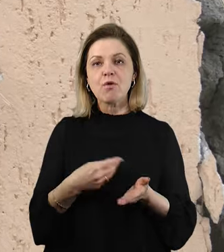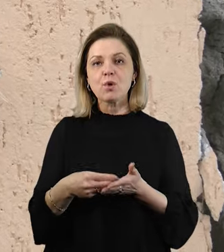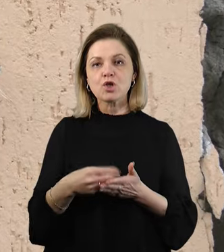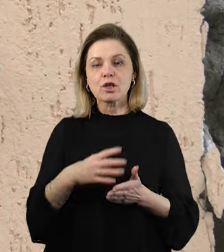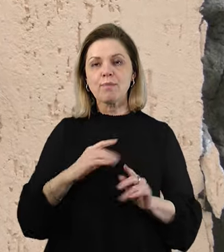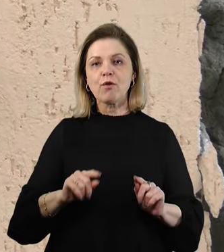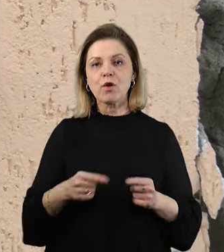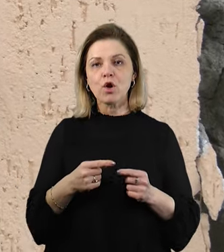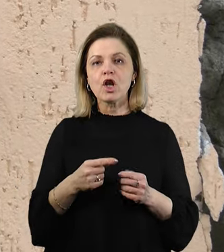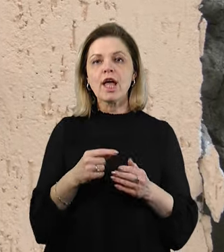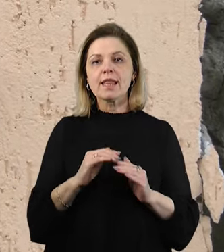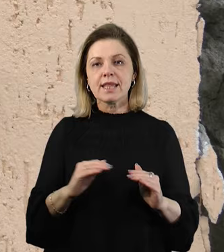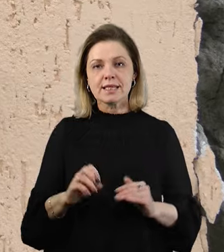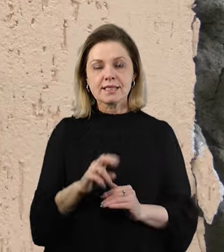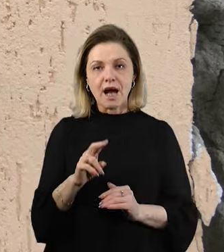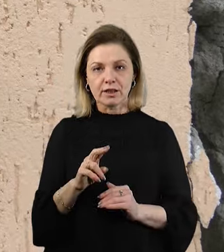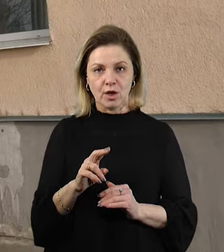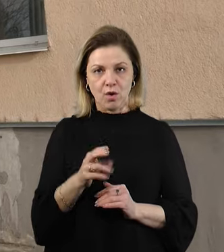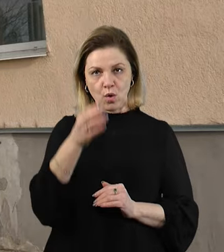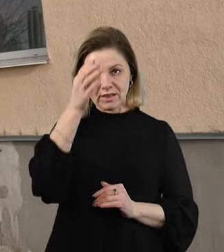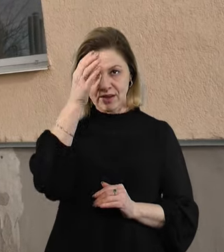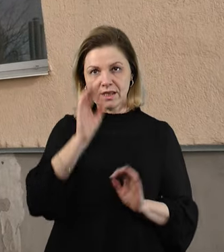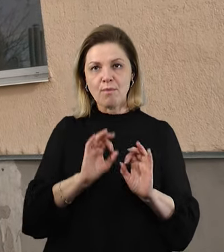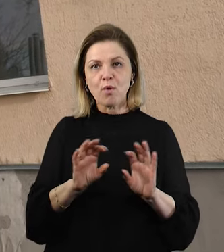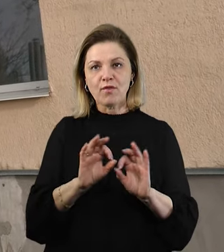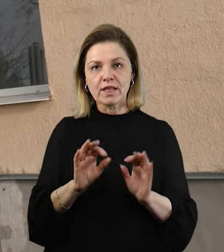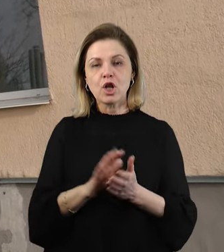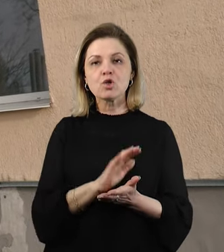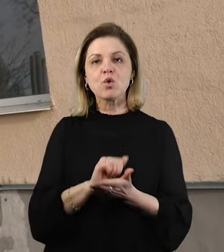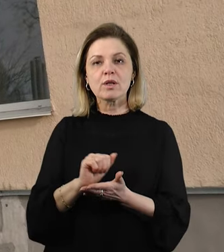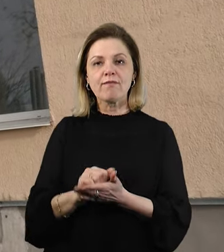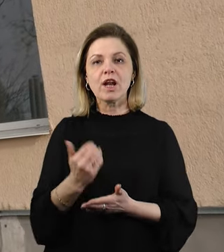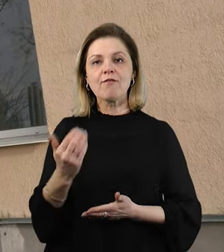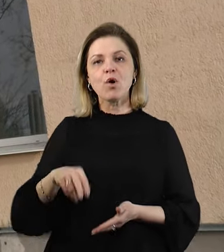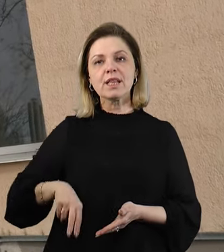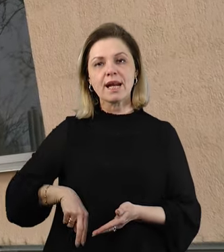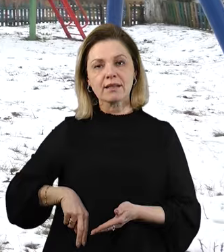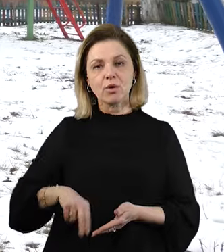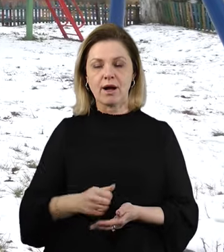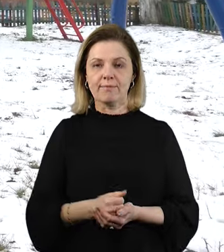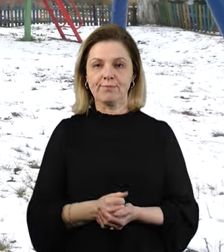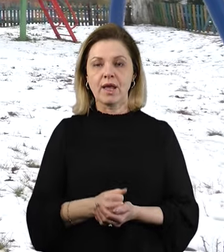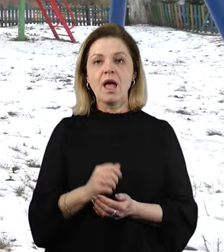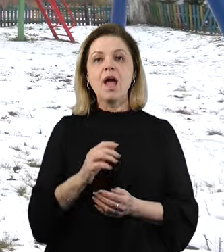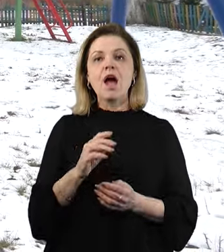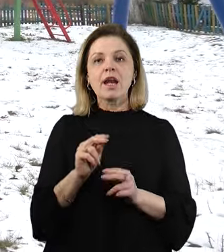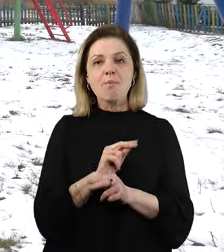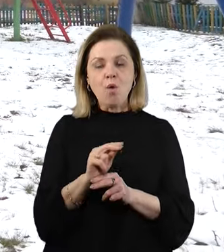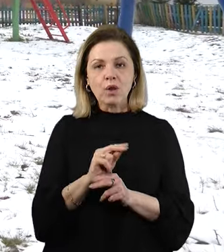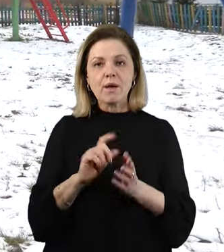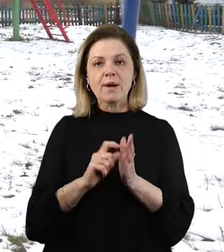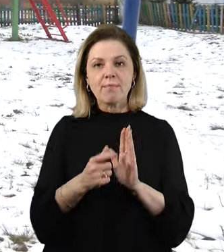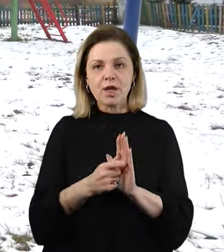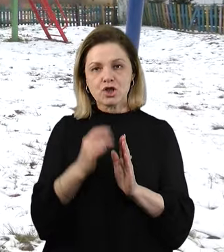відновлений і дошкільний заклад освіти, повідомила кореспондентам Суспільного його директорка Вікторія Дука. Поточний ремонт приміщень, даху,